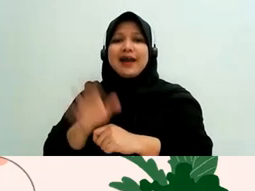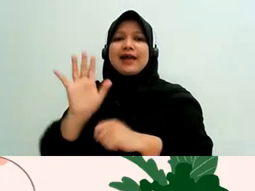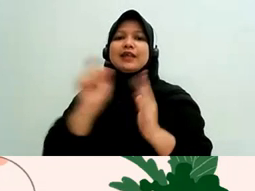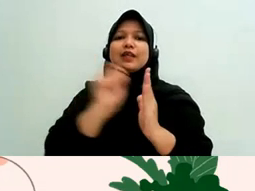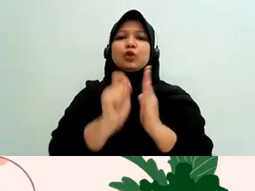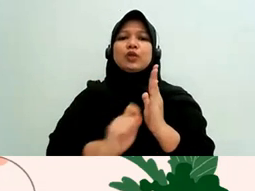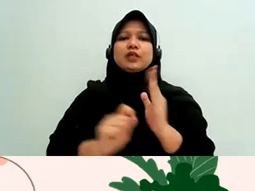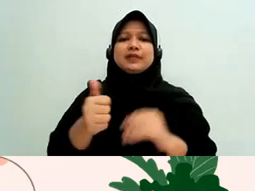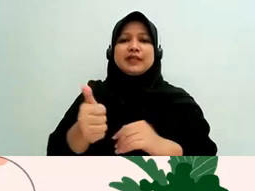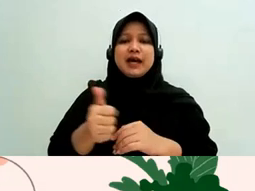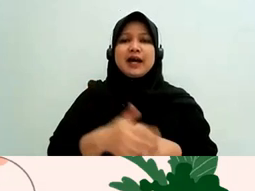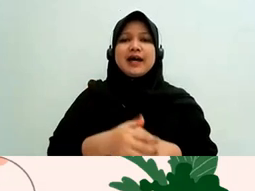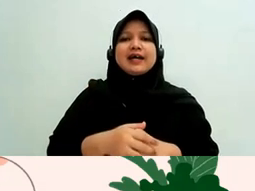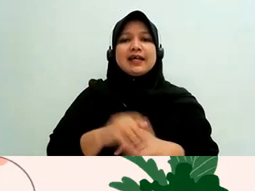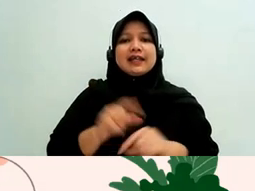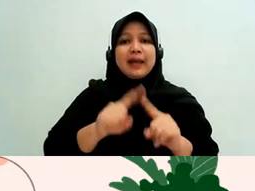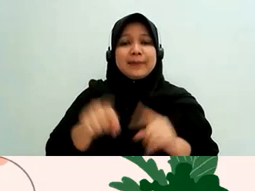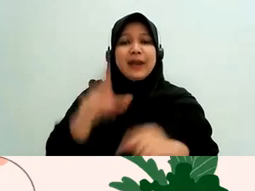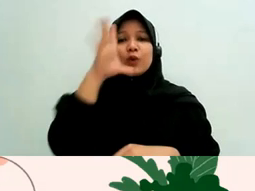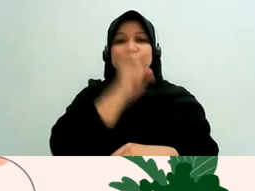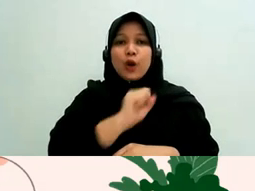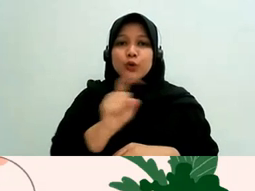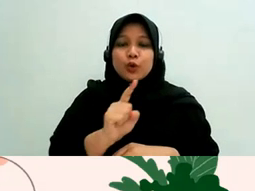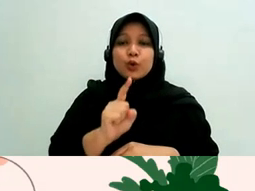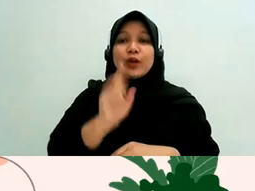pemangku kebijakannya nah